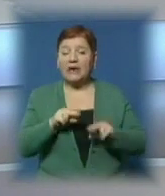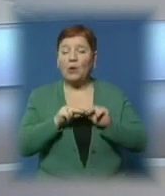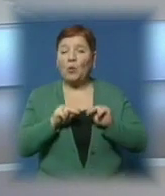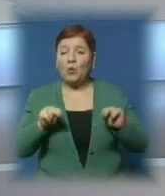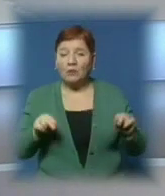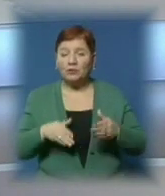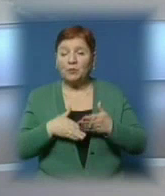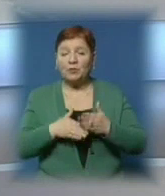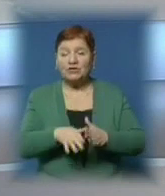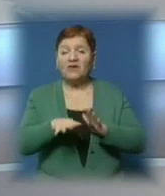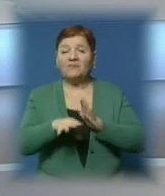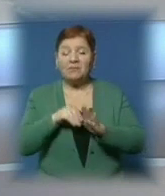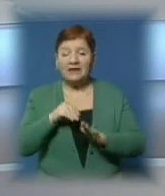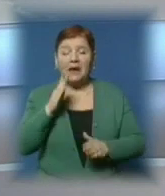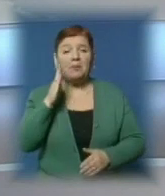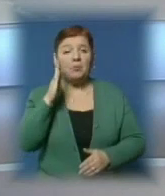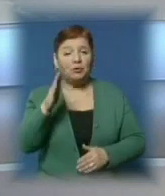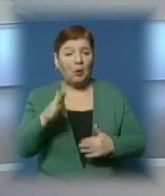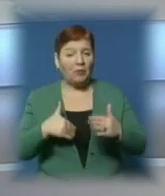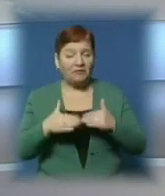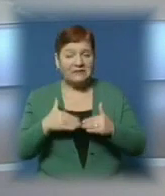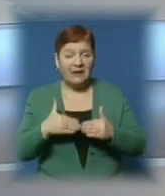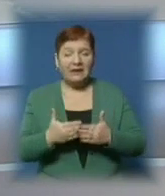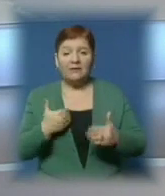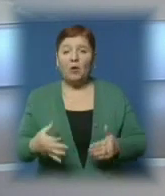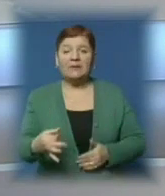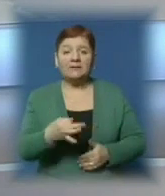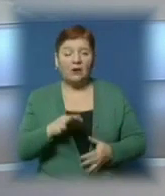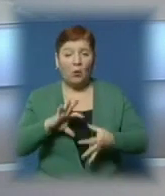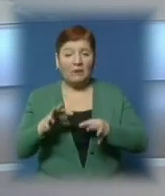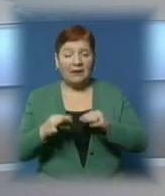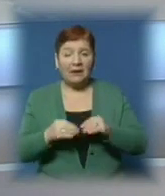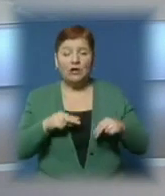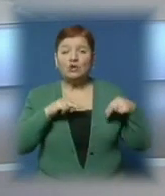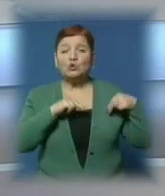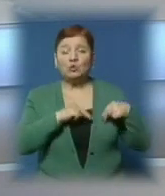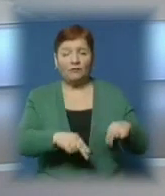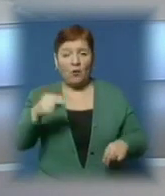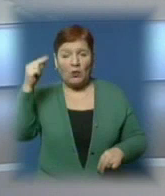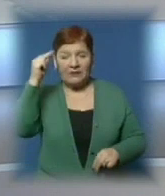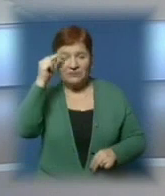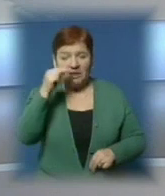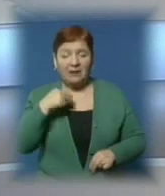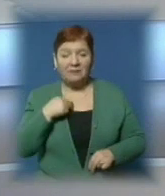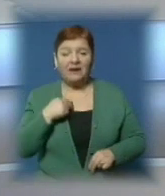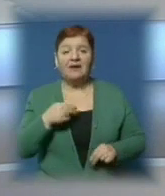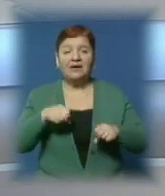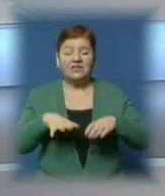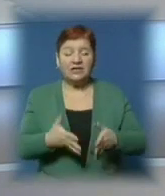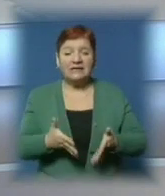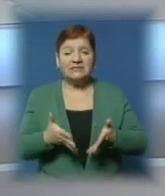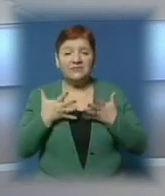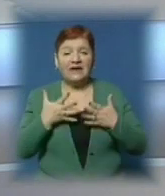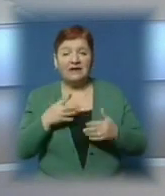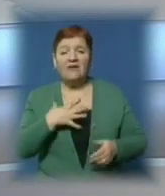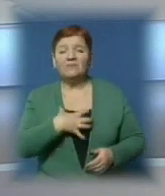допомогти школярам обрати майбутню професію. Напередодні обласної олімпіади з трудового навчання ми вирішили з'ясувати, наскільки